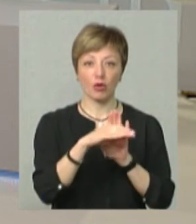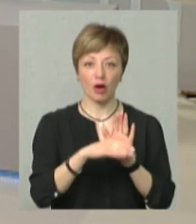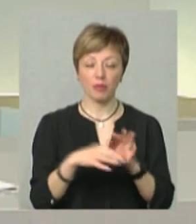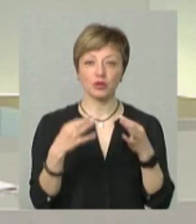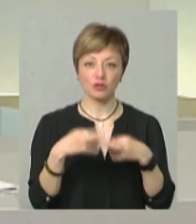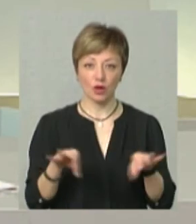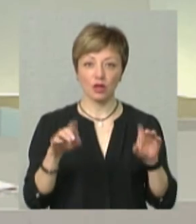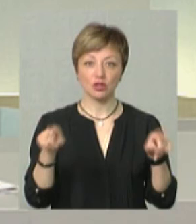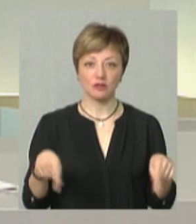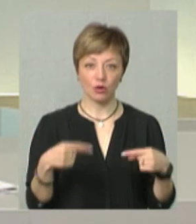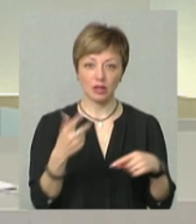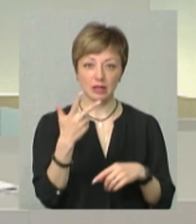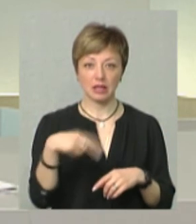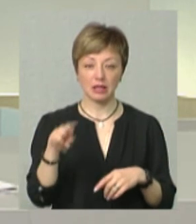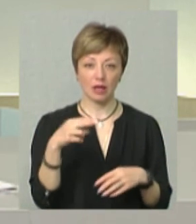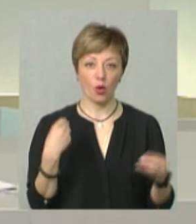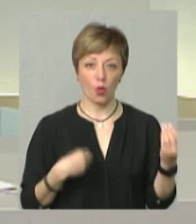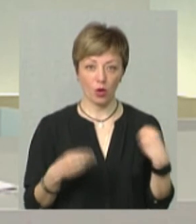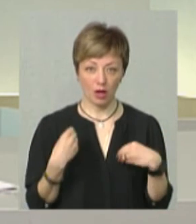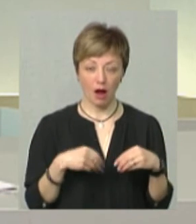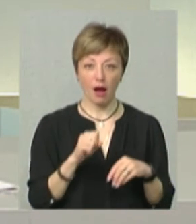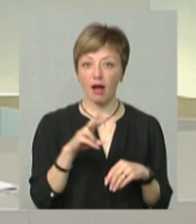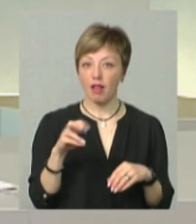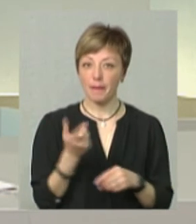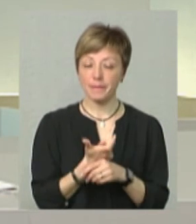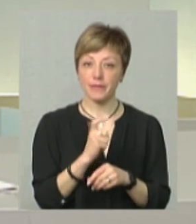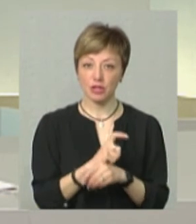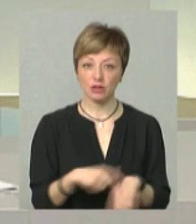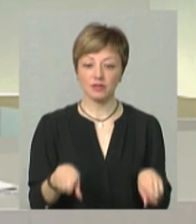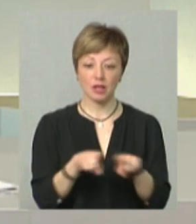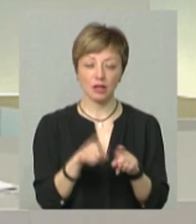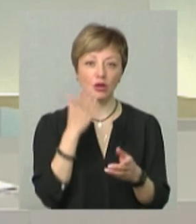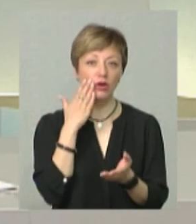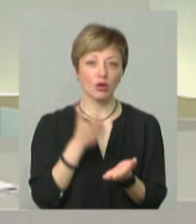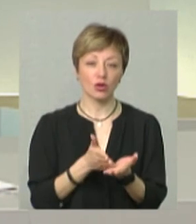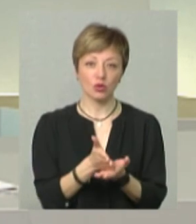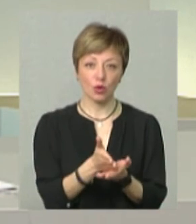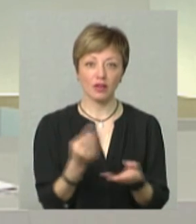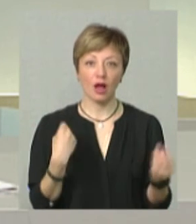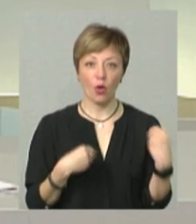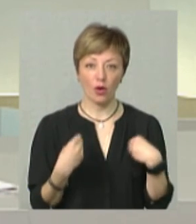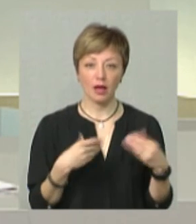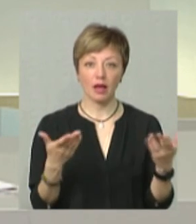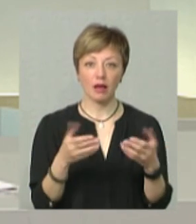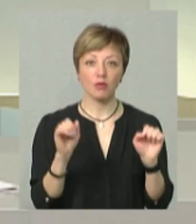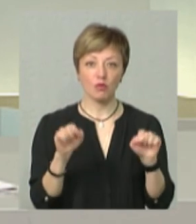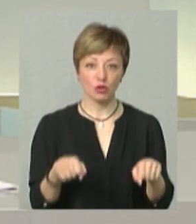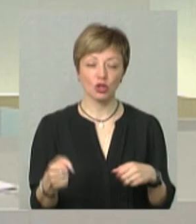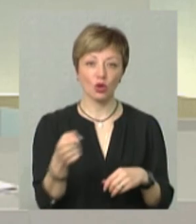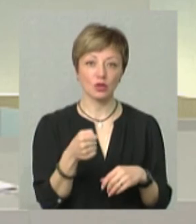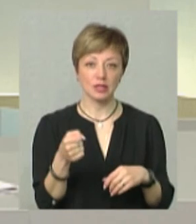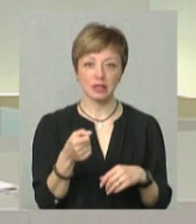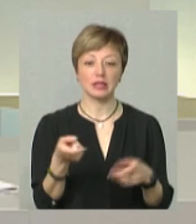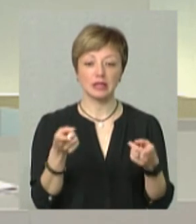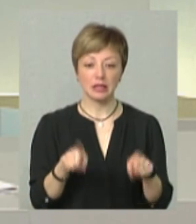дозволяють створювати 3D-одяг. Але більше все-таки ми орієнтовані на той одяг, який можна носити,